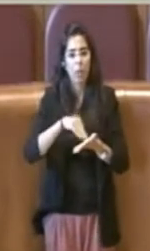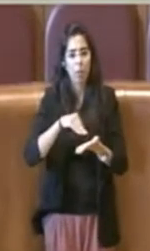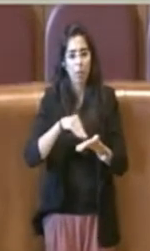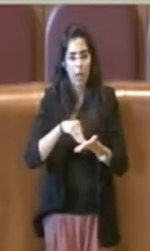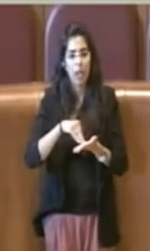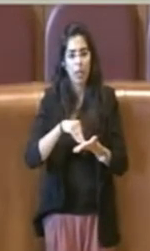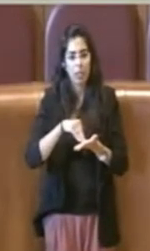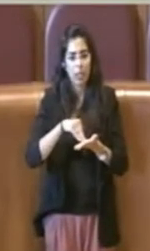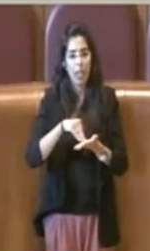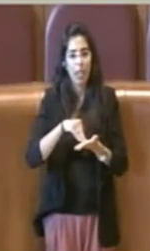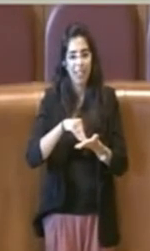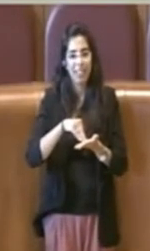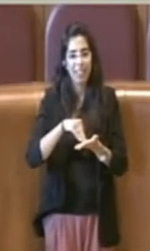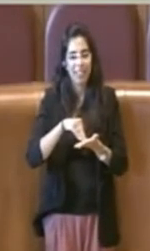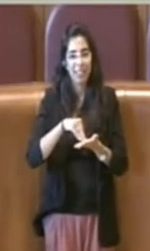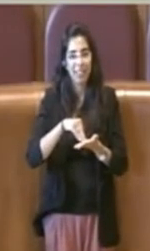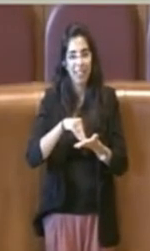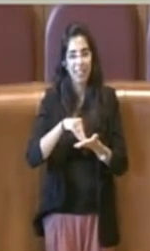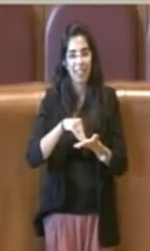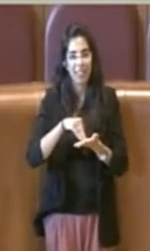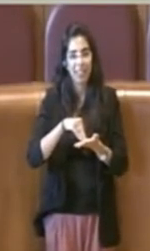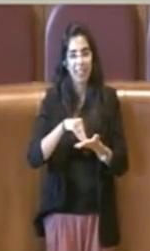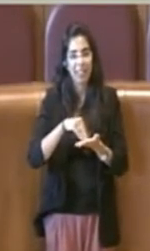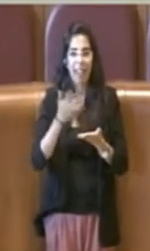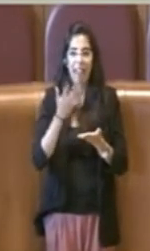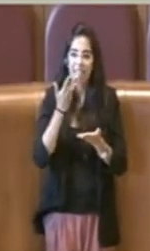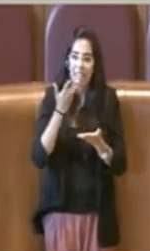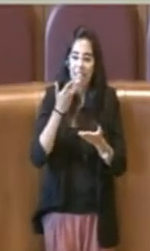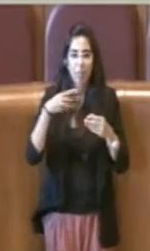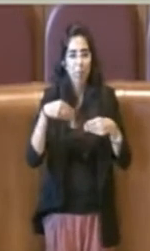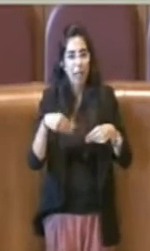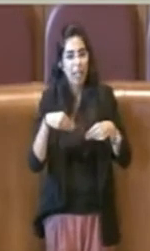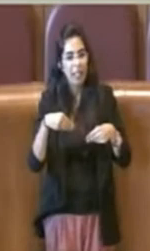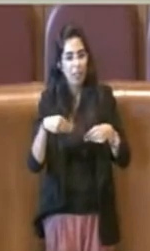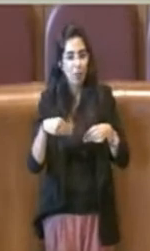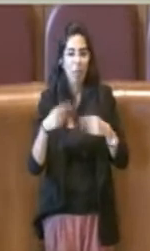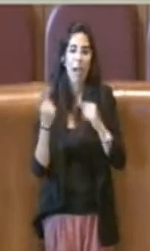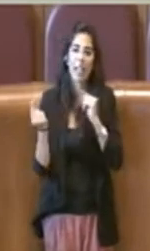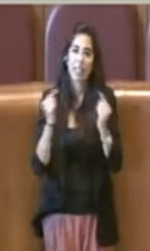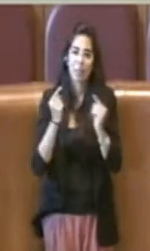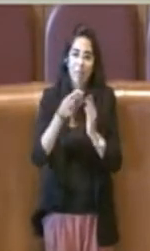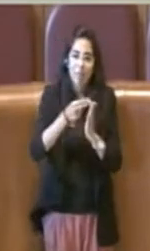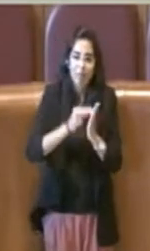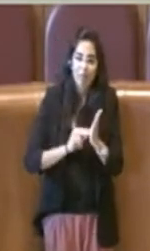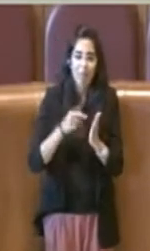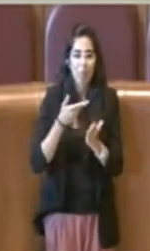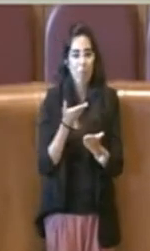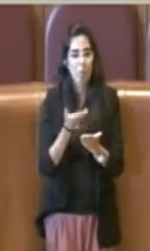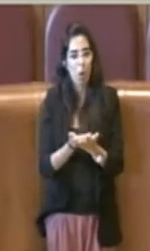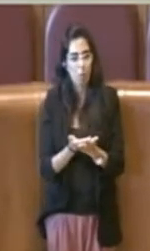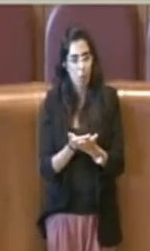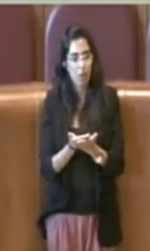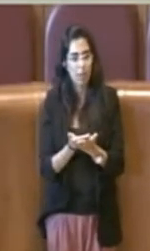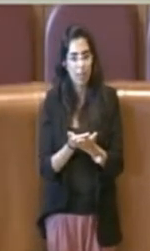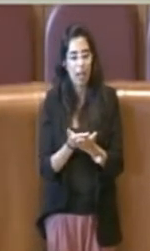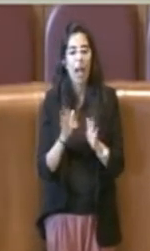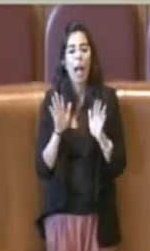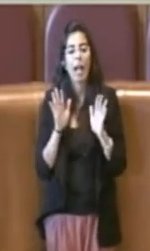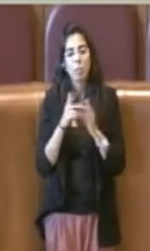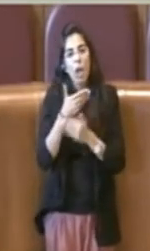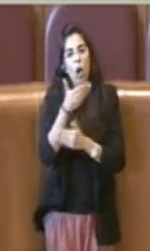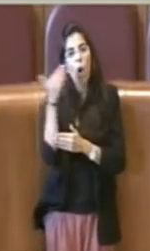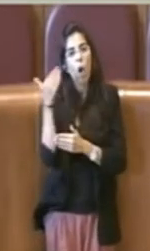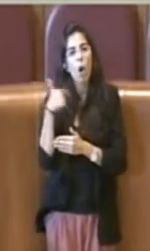voluto come dire essere partecipi di questa proposta, anzi per onestà